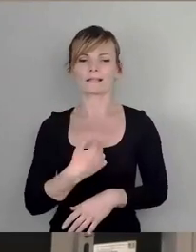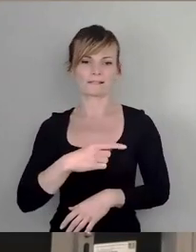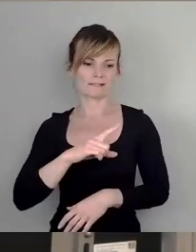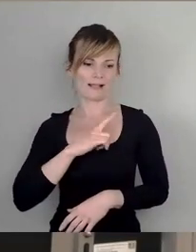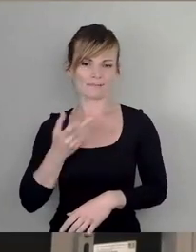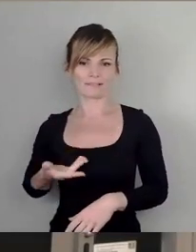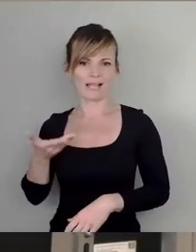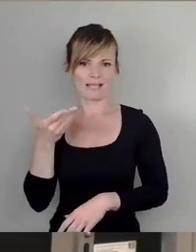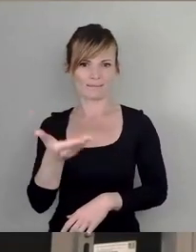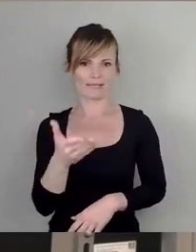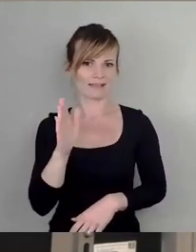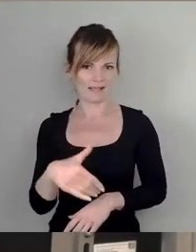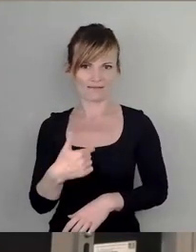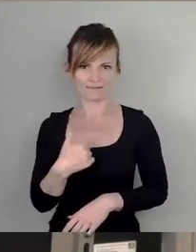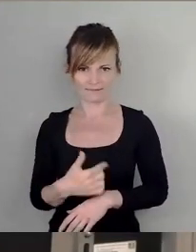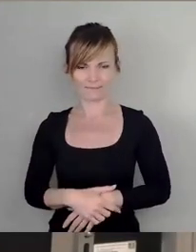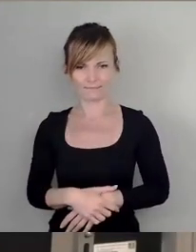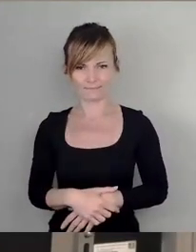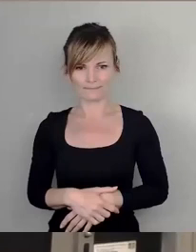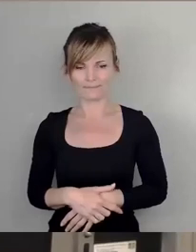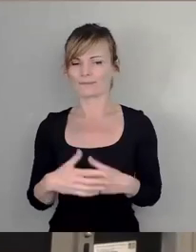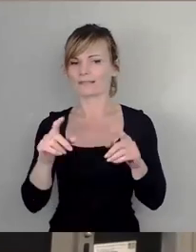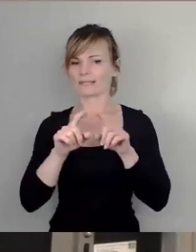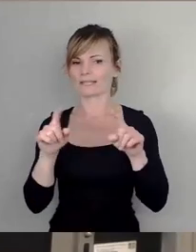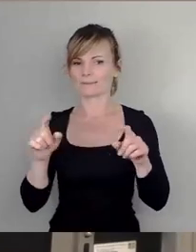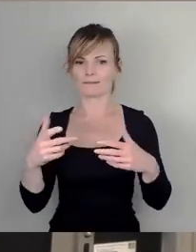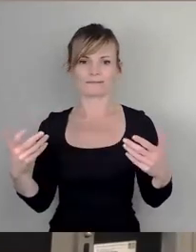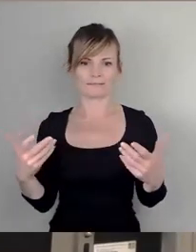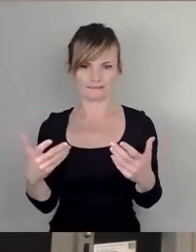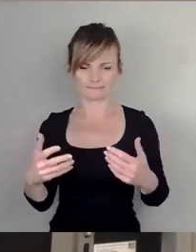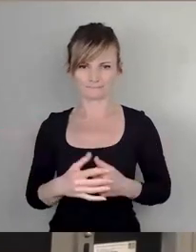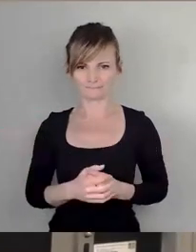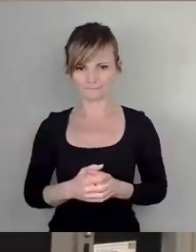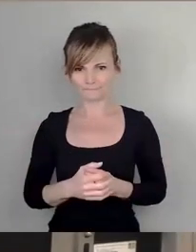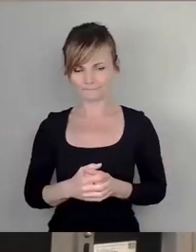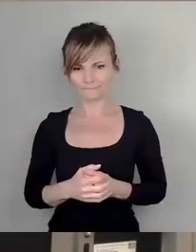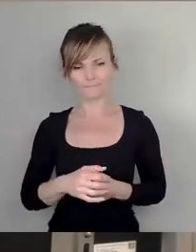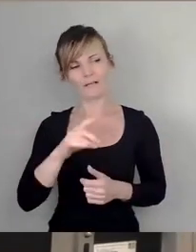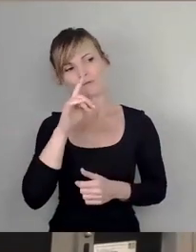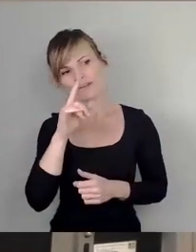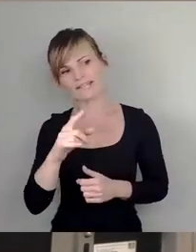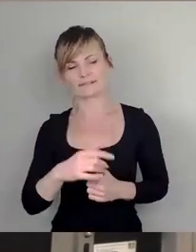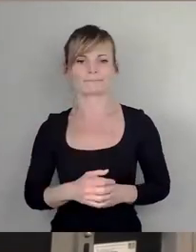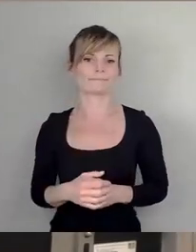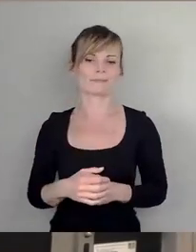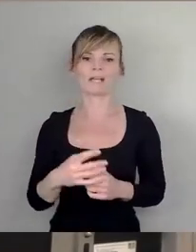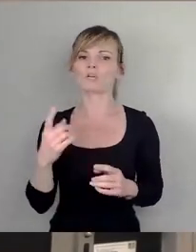darf. Es geht darum, dass wenn jemand sich einer Schuld